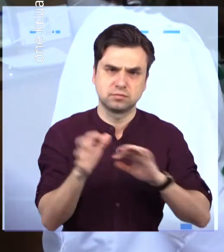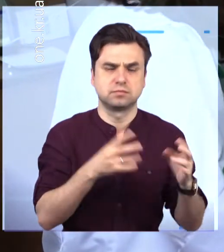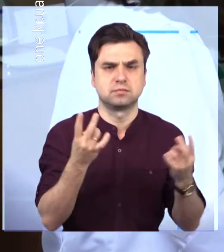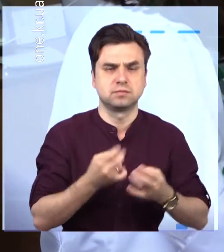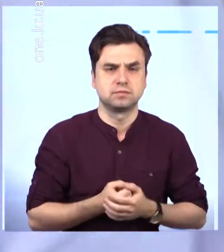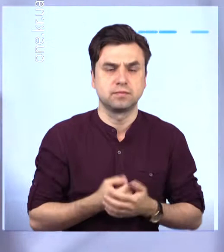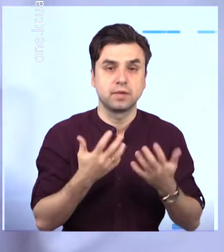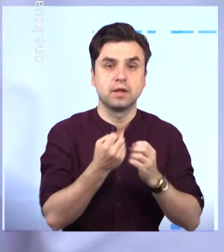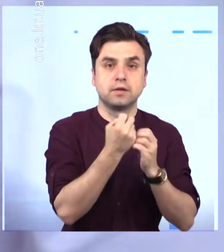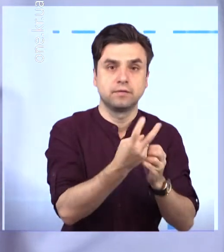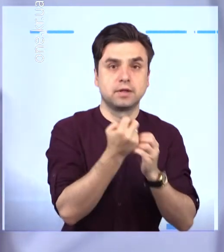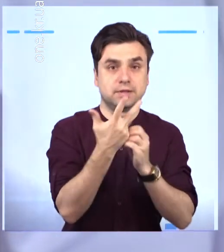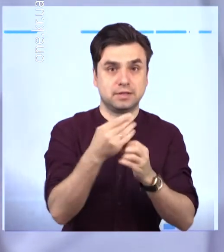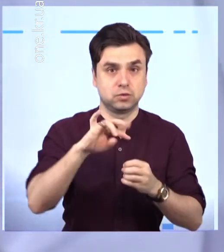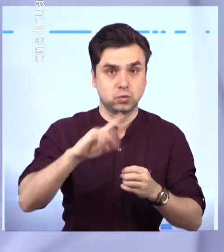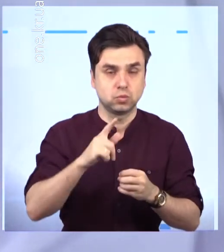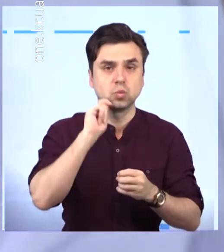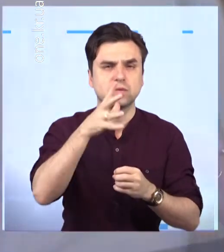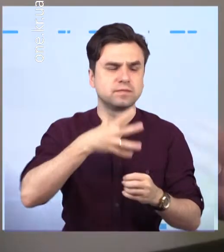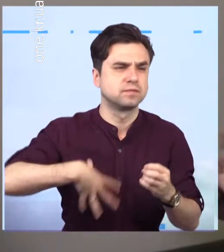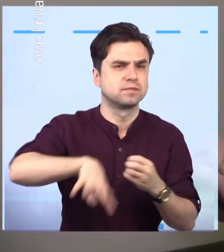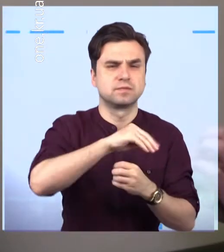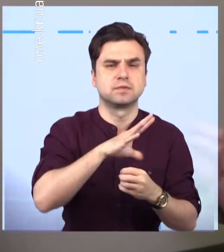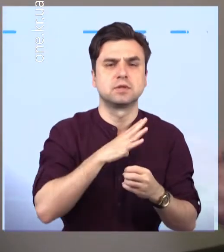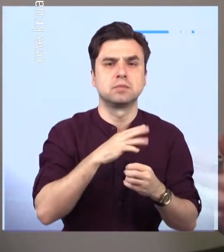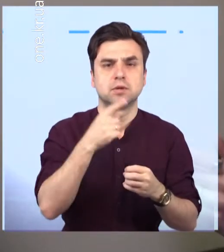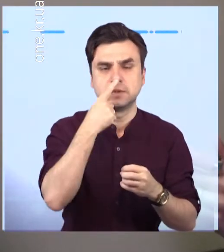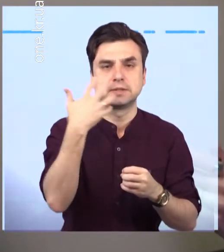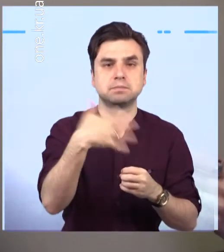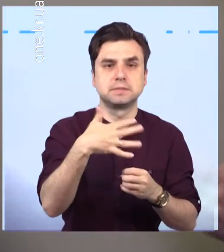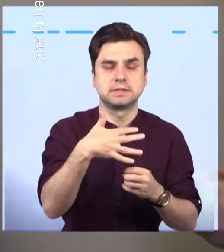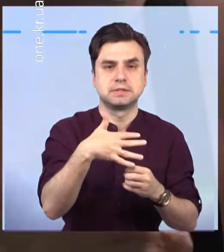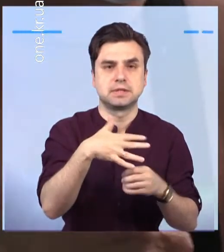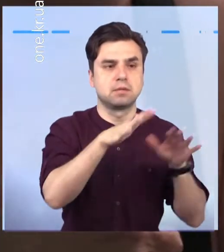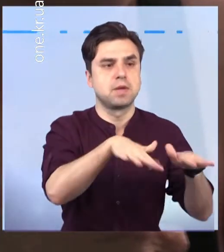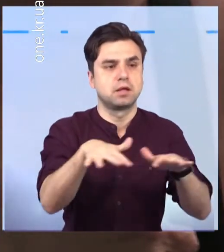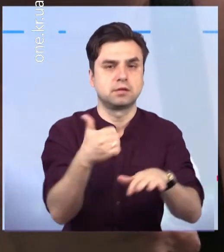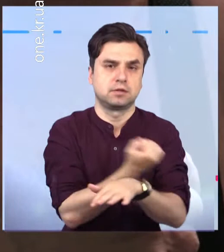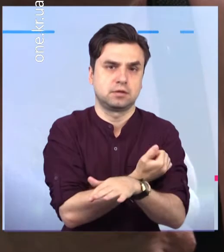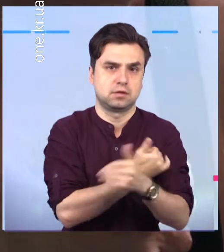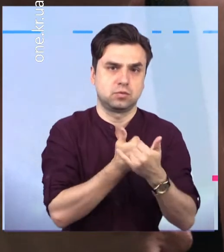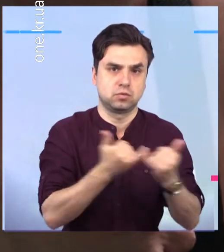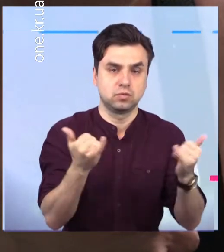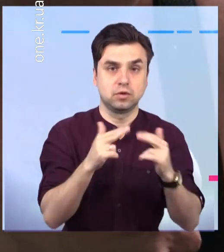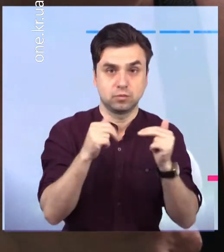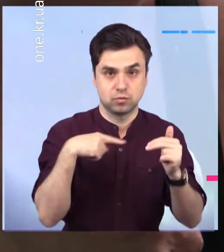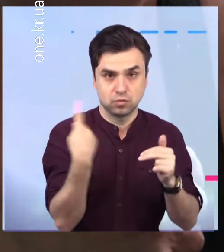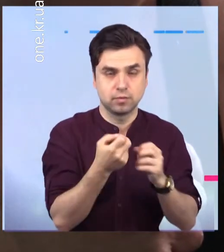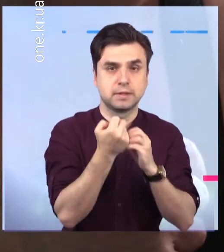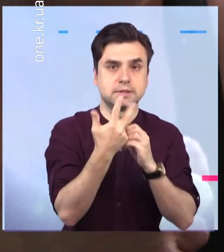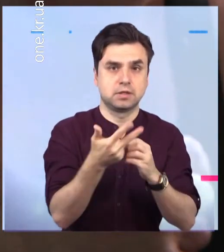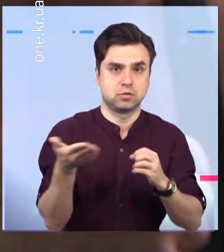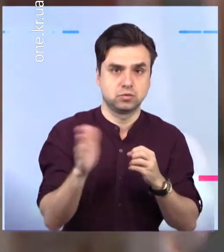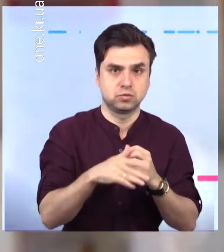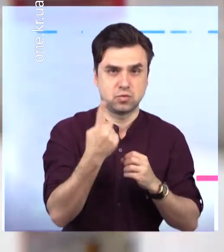та 13 червня по всій території України у 15 областях працювало близько 50 центрів вакцинації, серед яких 13 у